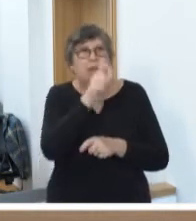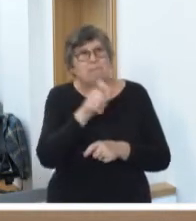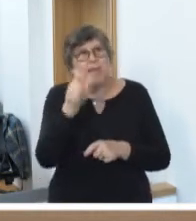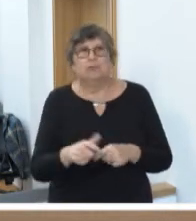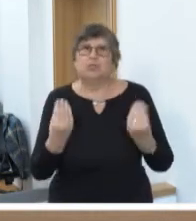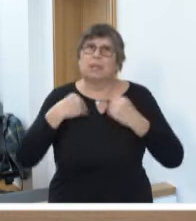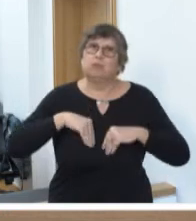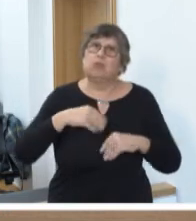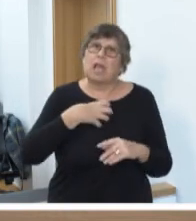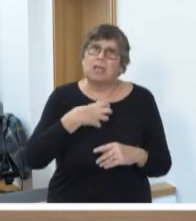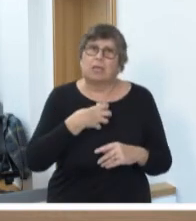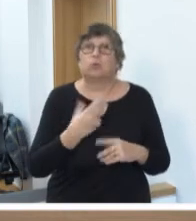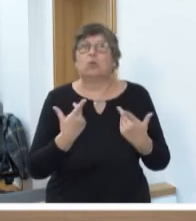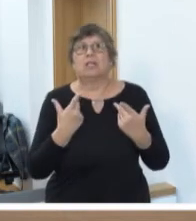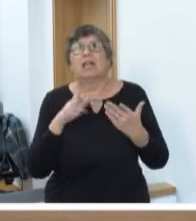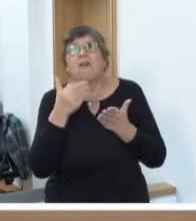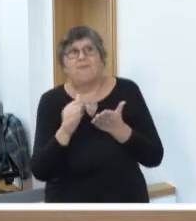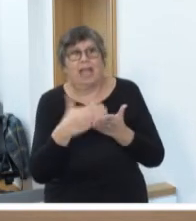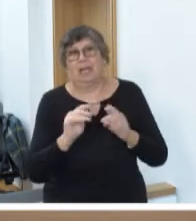psychischen Erkrankungen weiterzuhelfen.